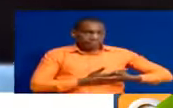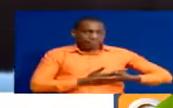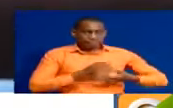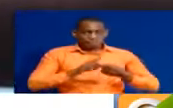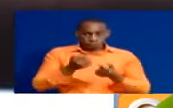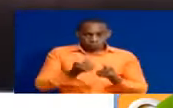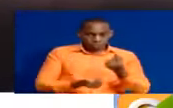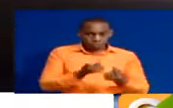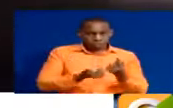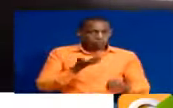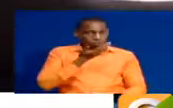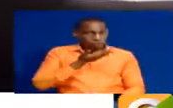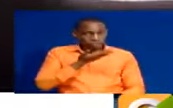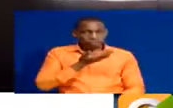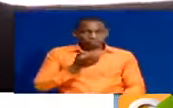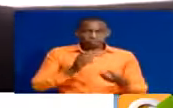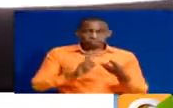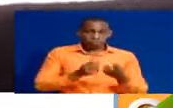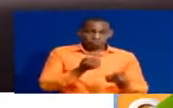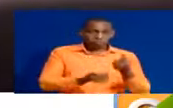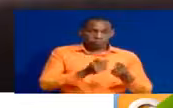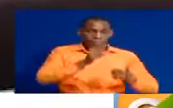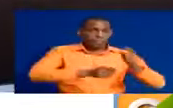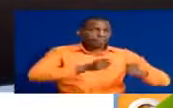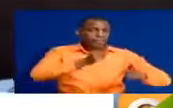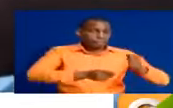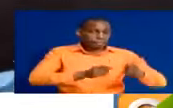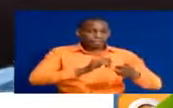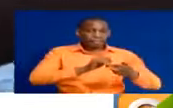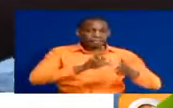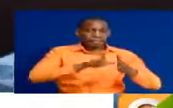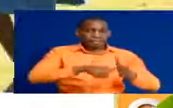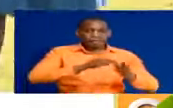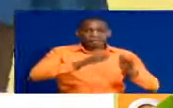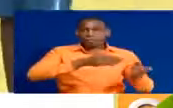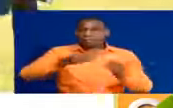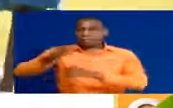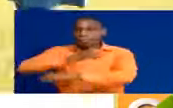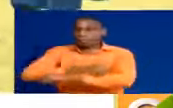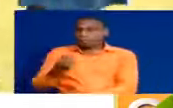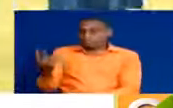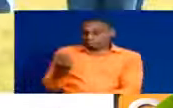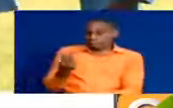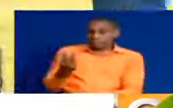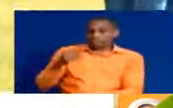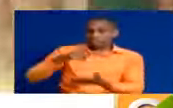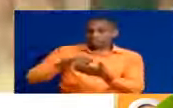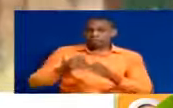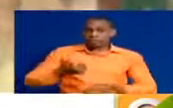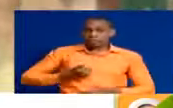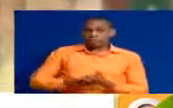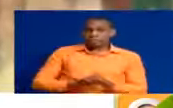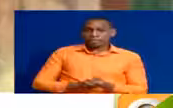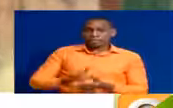ni pike uji, ni pike maziwa, doniende shule. Wawili hawa wakiwa miongoni